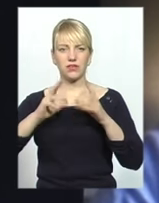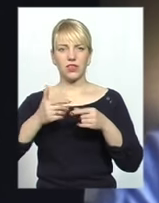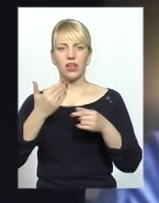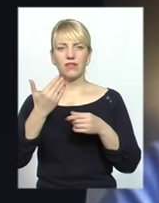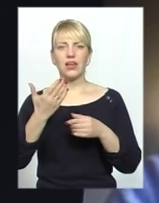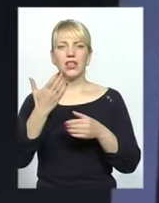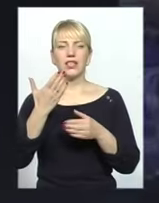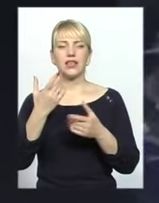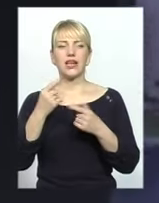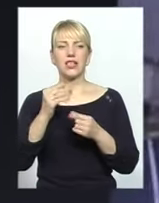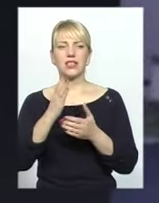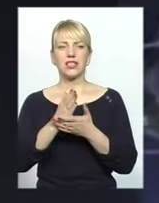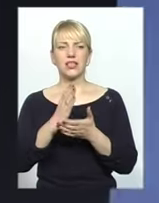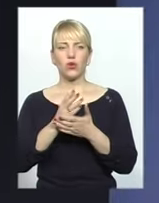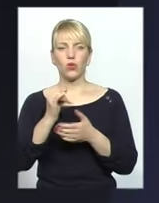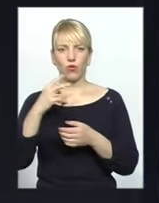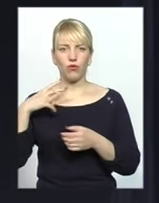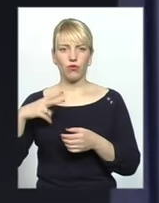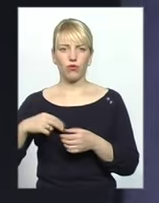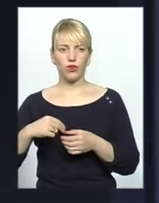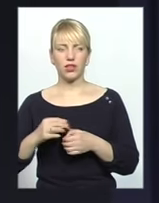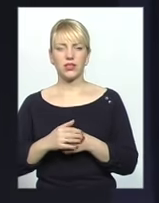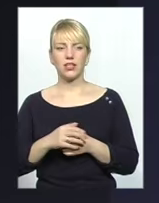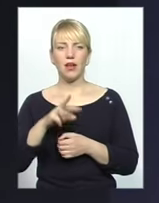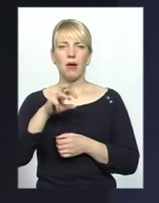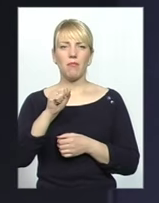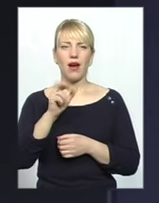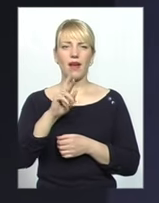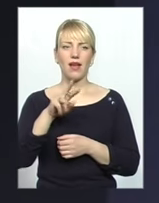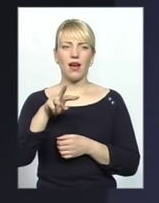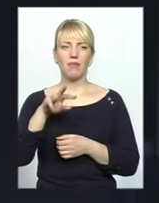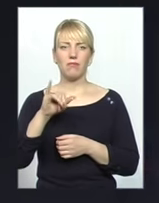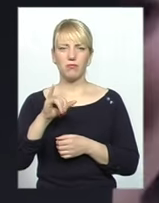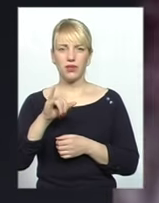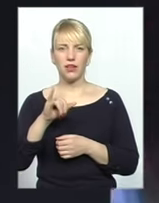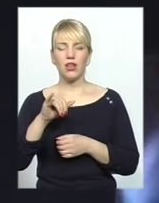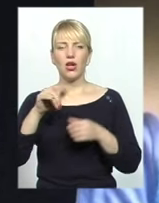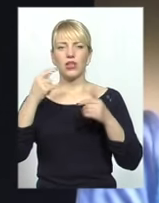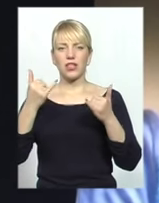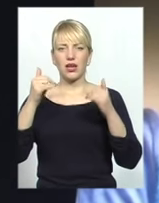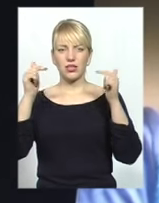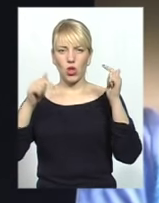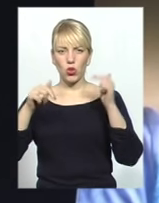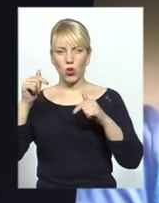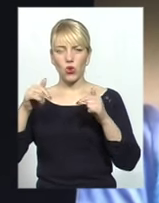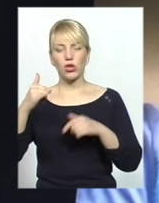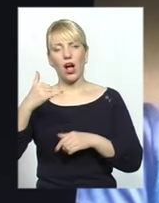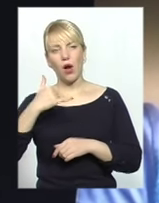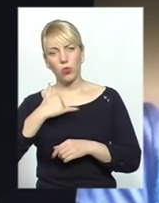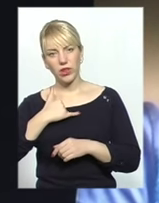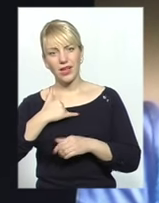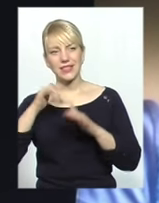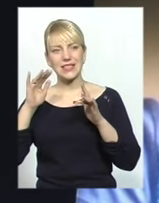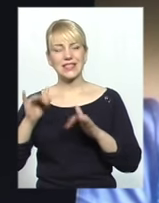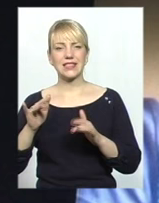Знаю, що не у Франції. В Міамі. В Міамі йде дощ. А в нас сніг. Чи ви помітили там,